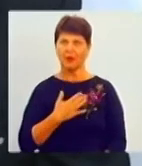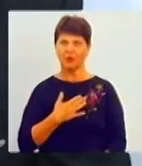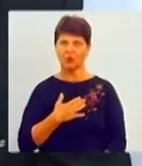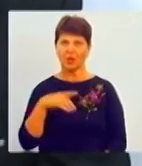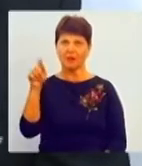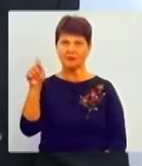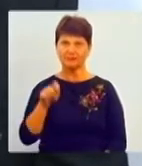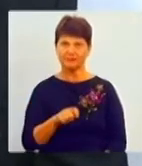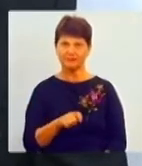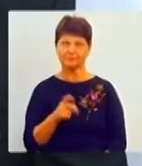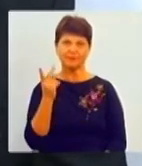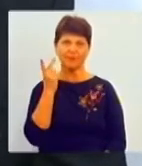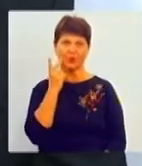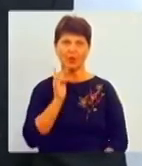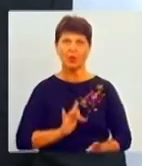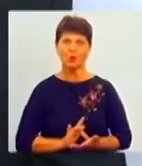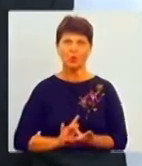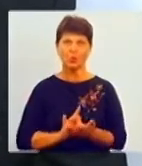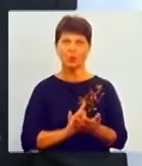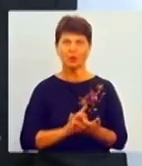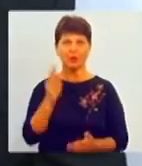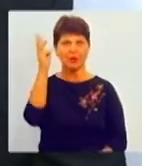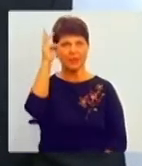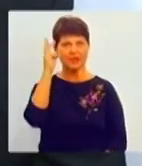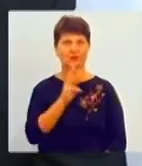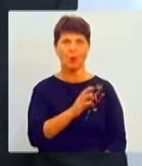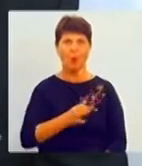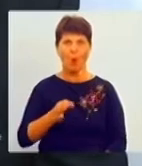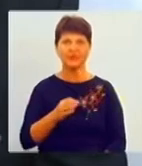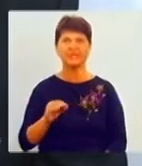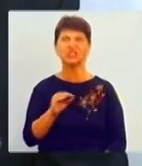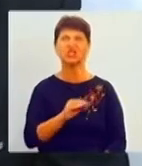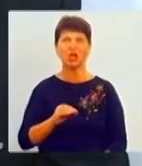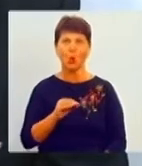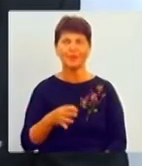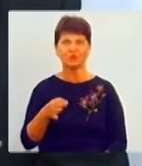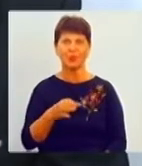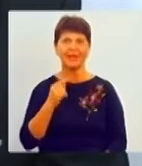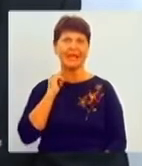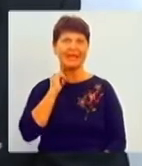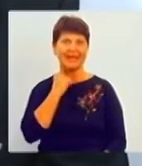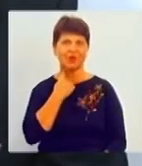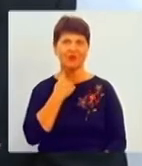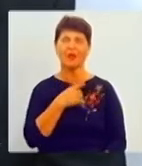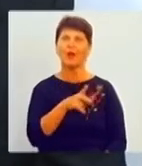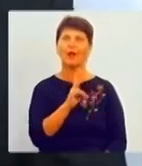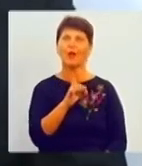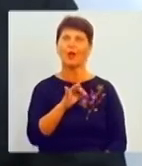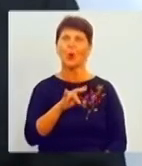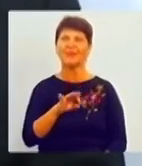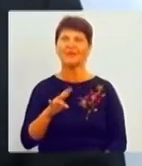постійно приїздять туристи з Хмельницької області, з Житомирської області, з Кропивницького,